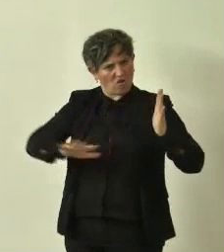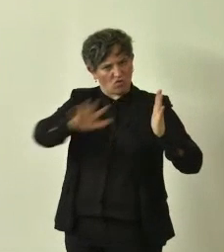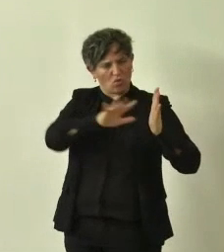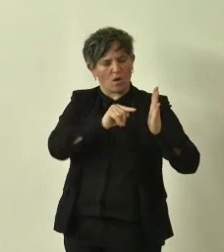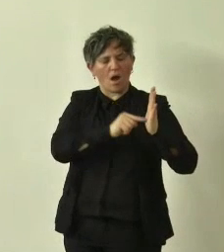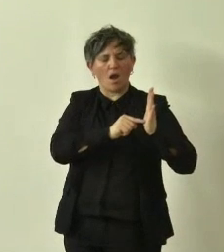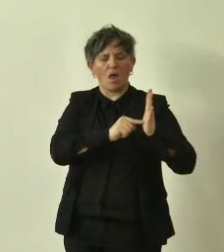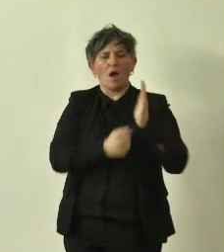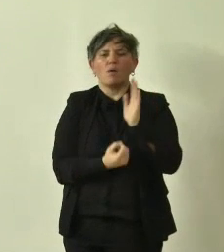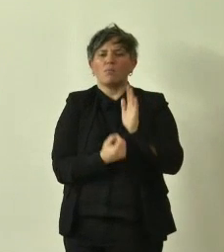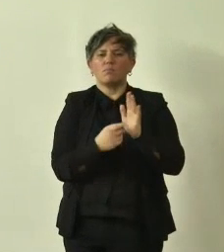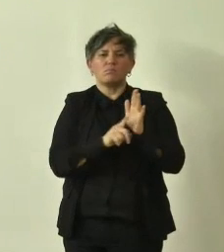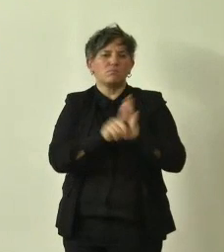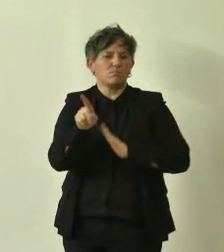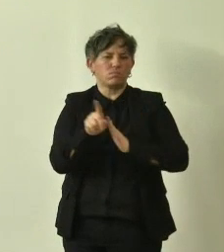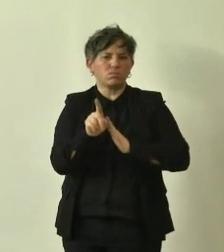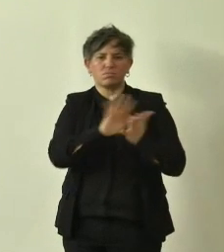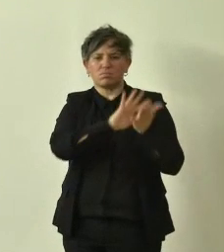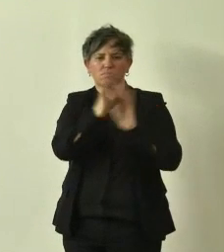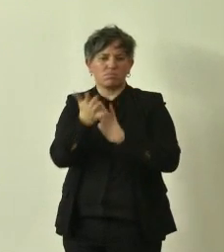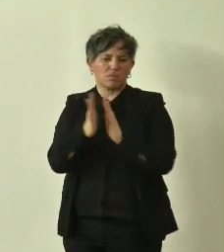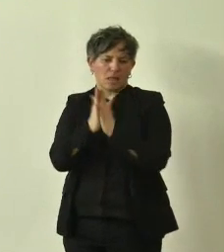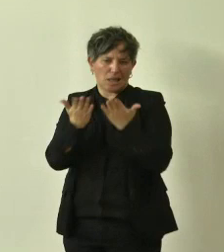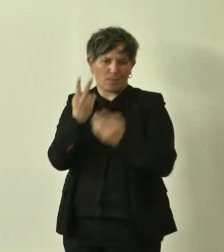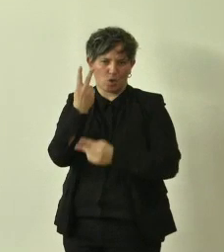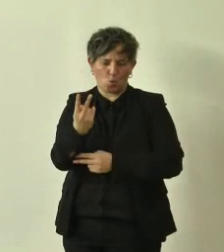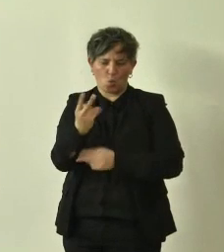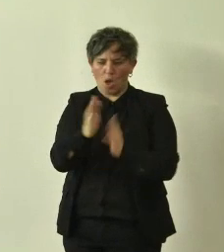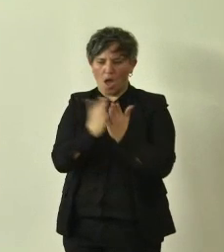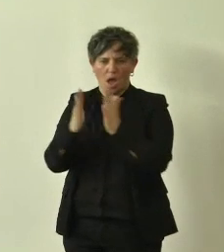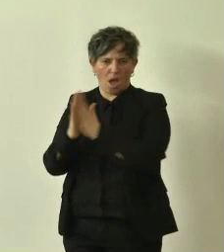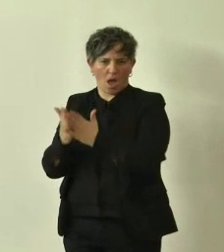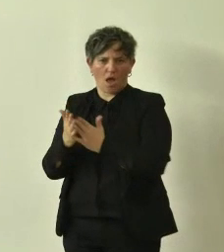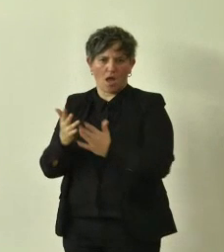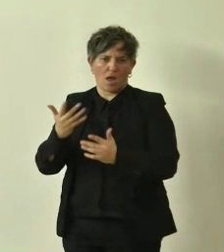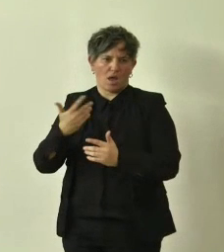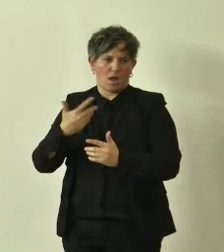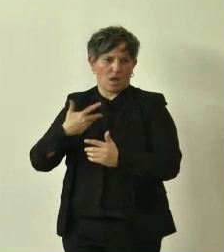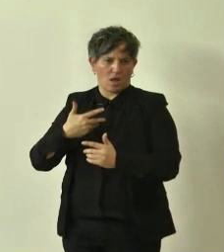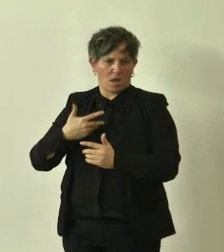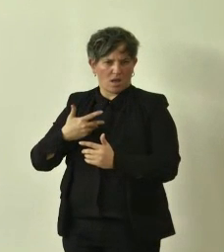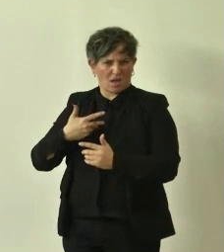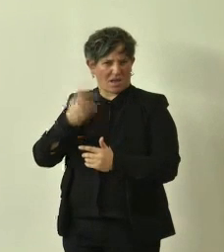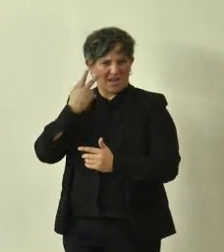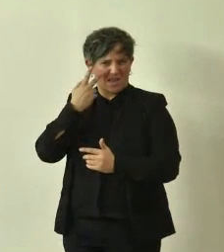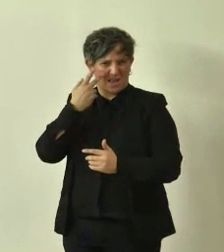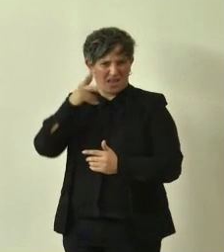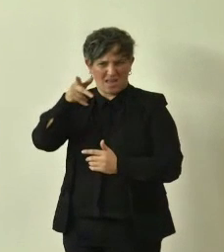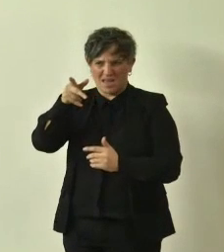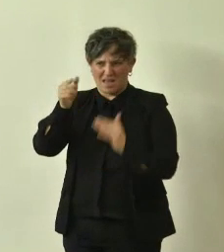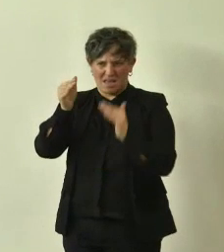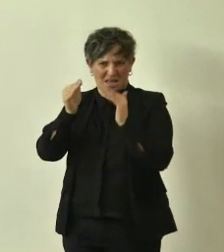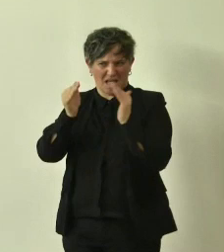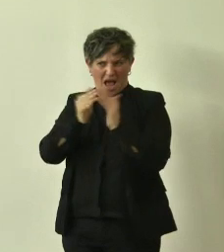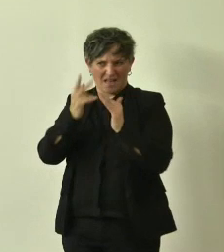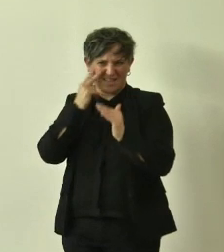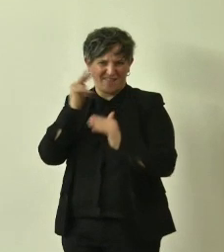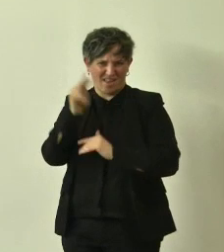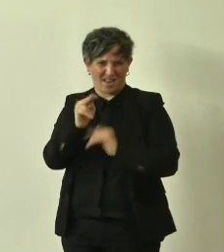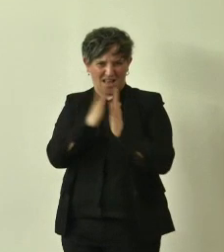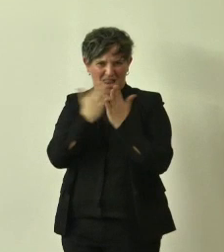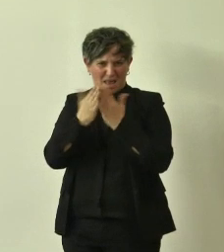scaturito nella pubblicazione di due volumi chi a casa li vede ho fatto una fotografia alle copertine